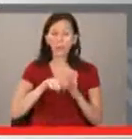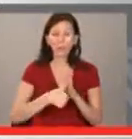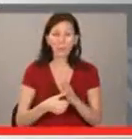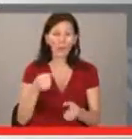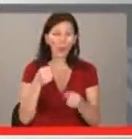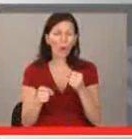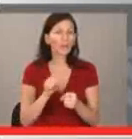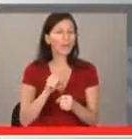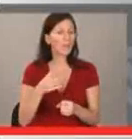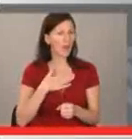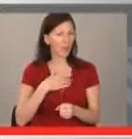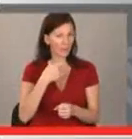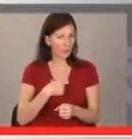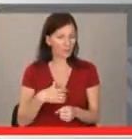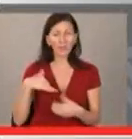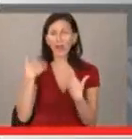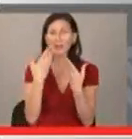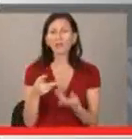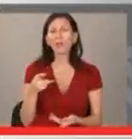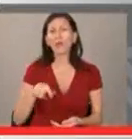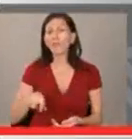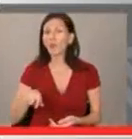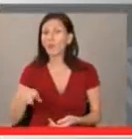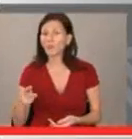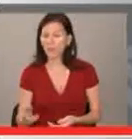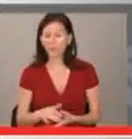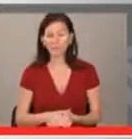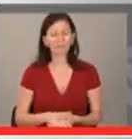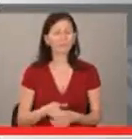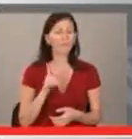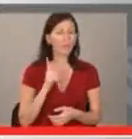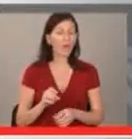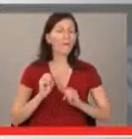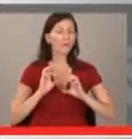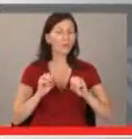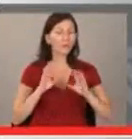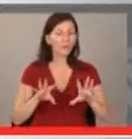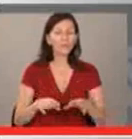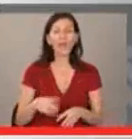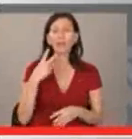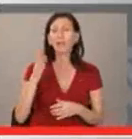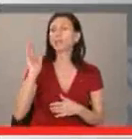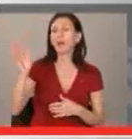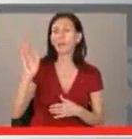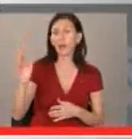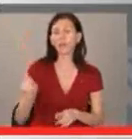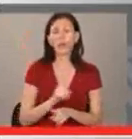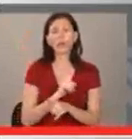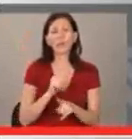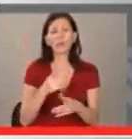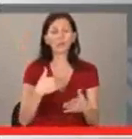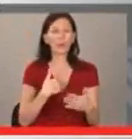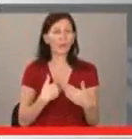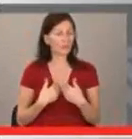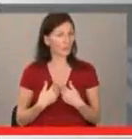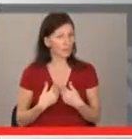време колата, която е шофирал, не е била негова, тя му е дадена от негов братов чет. Но в новините изглежда някак далечно, нали? Все едно